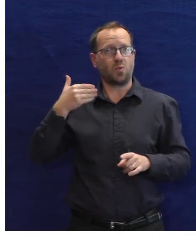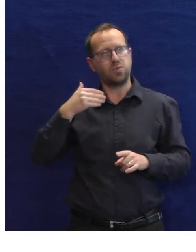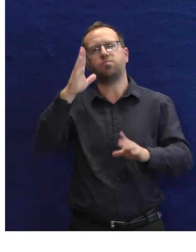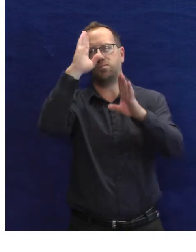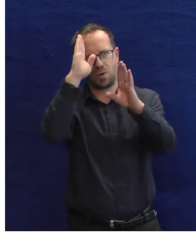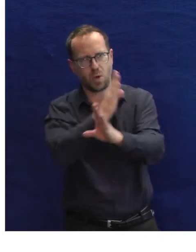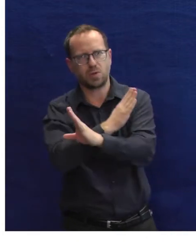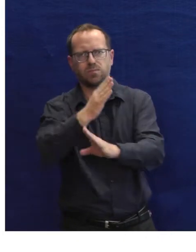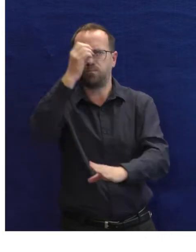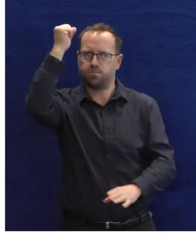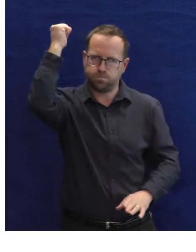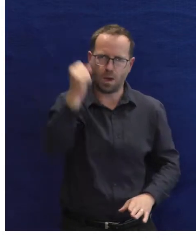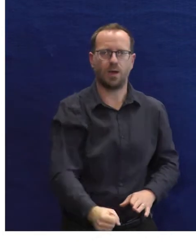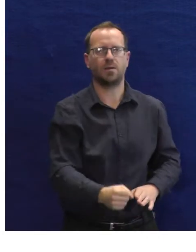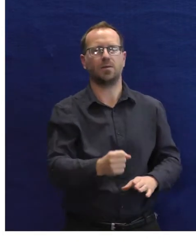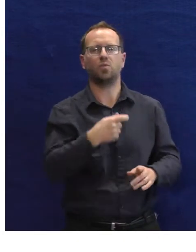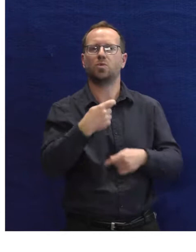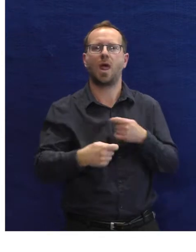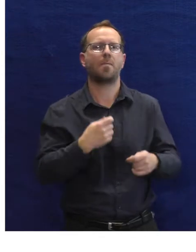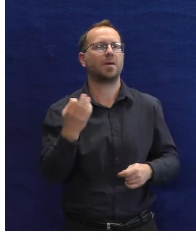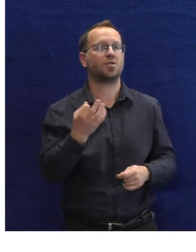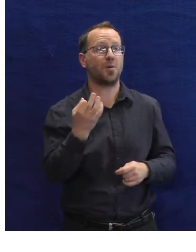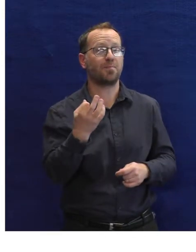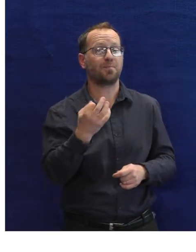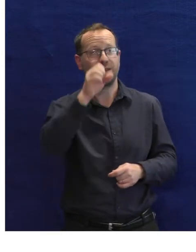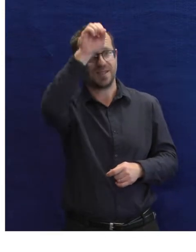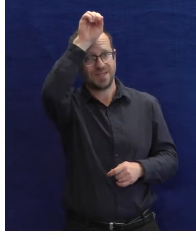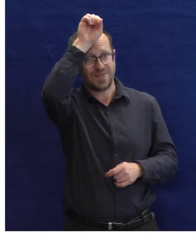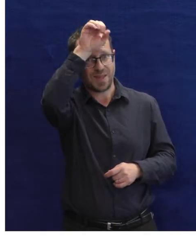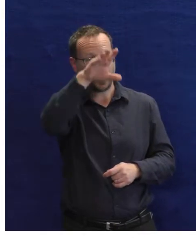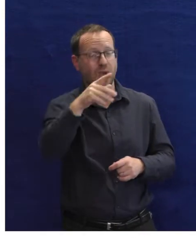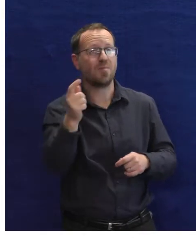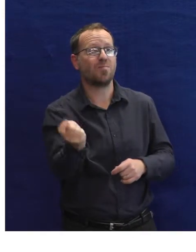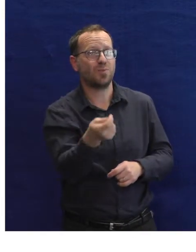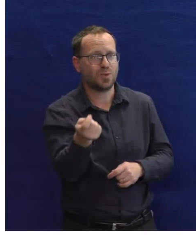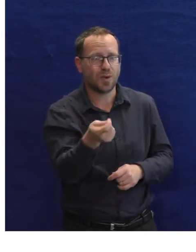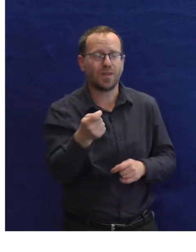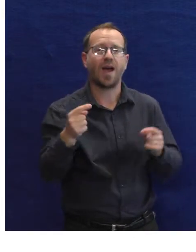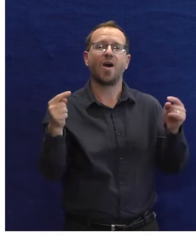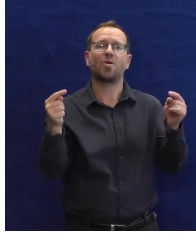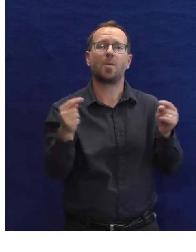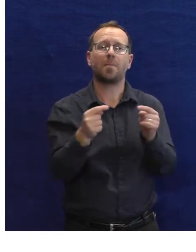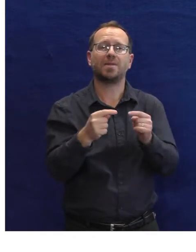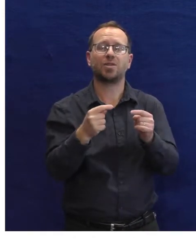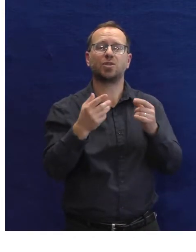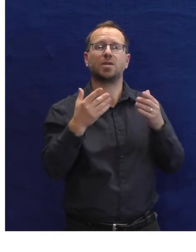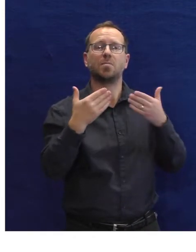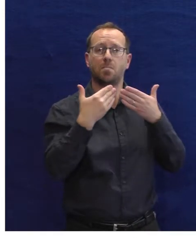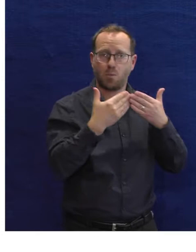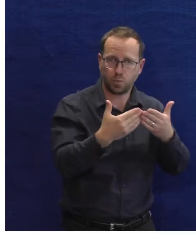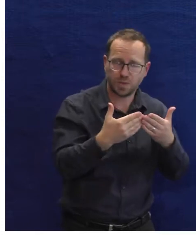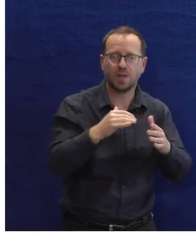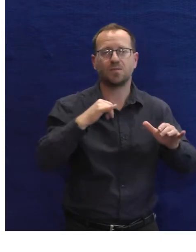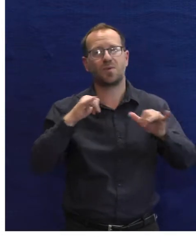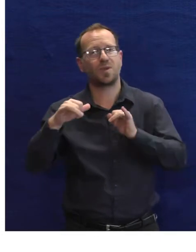se konečně rozhodli a zřídili jsme pod Světluškou půjčovnu kompenzačních pomůcek a